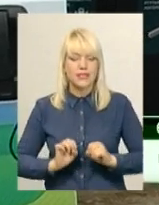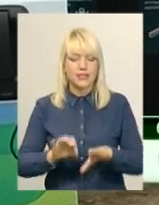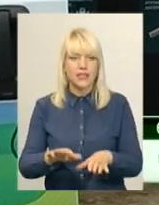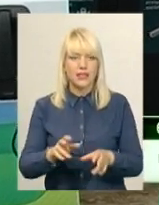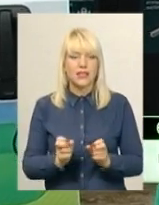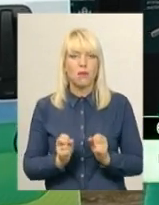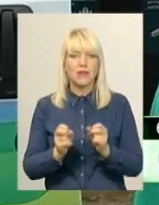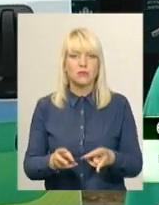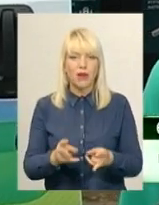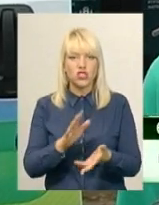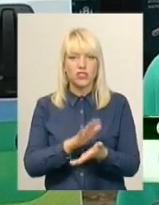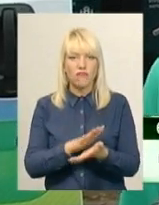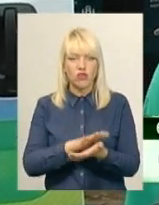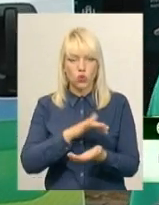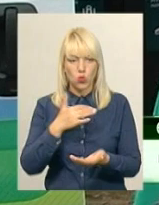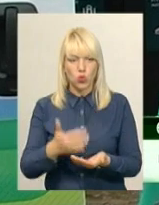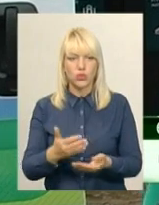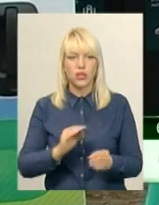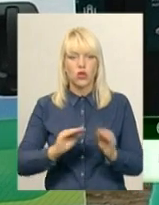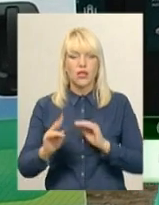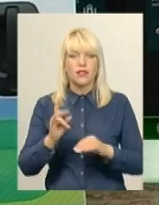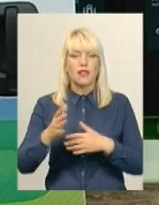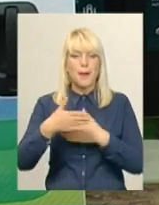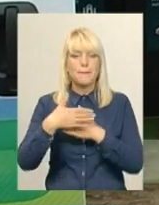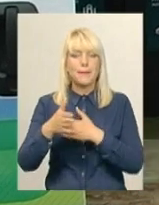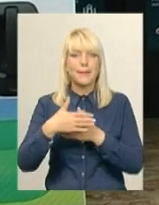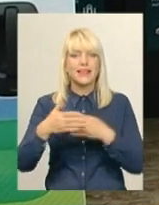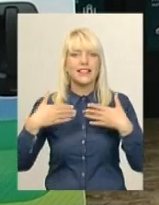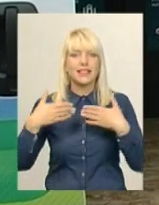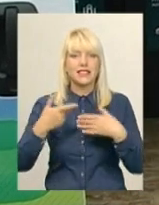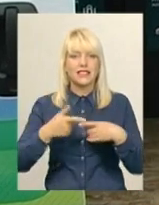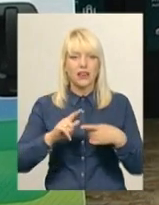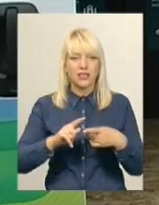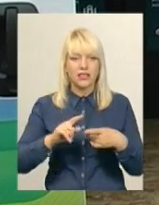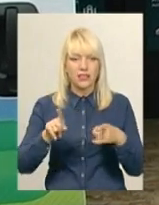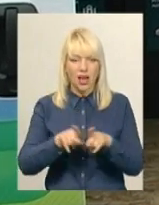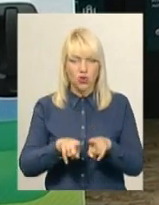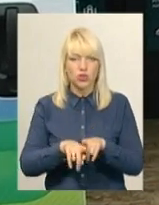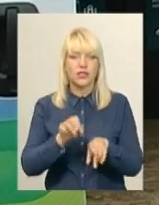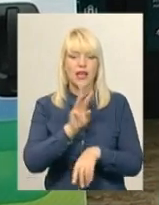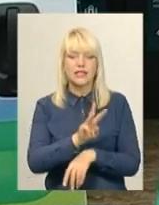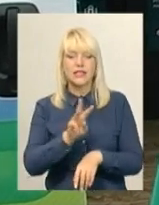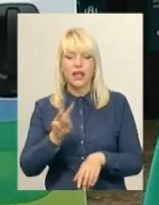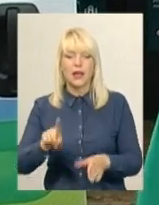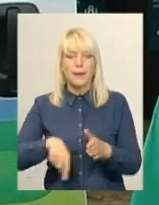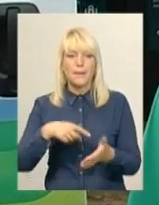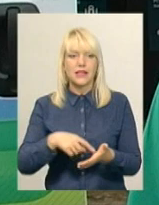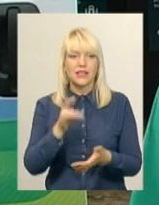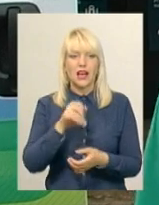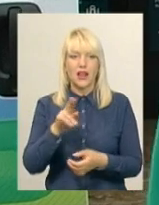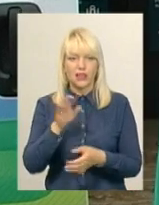небезпечні, які містяться в складі побутових, розміщені на під'їздах мешканців міста. Також на сайті міської ради буде